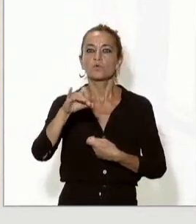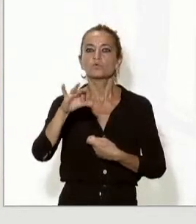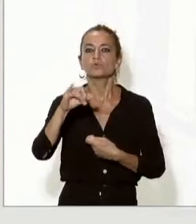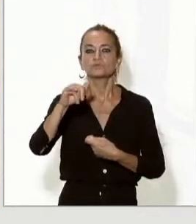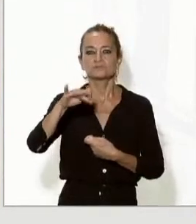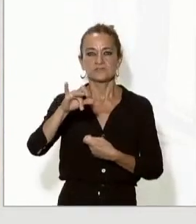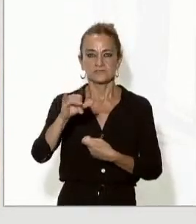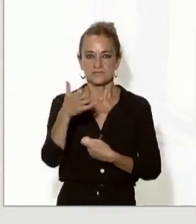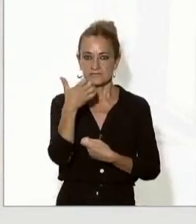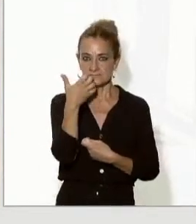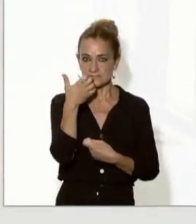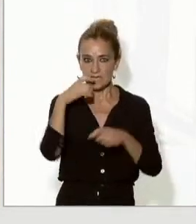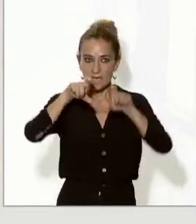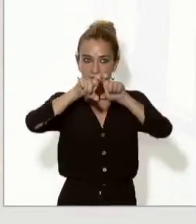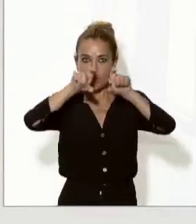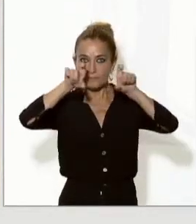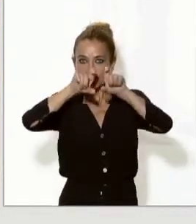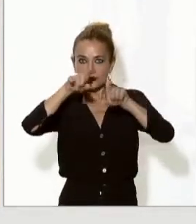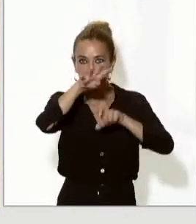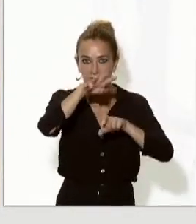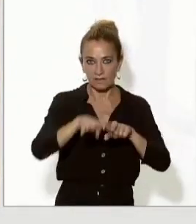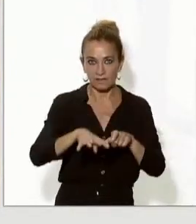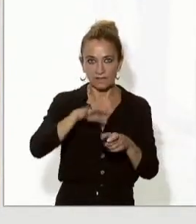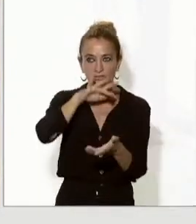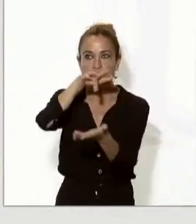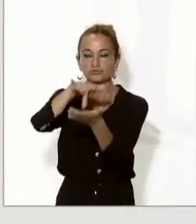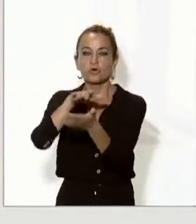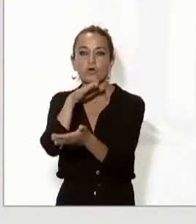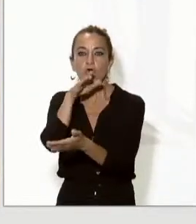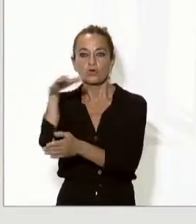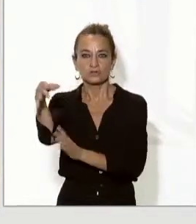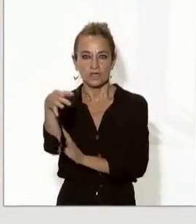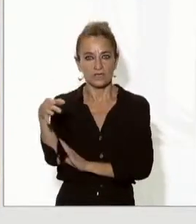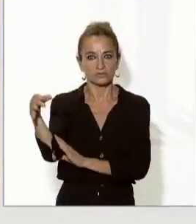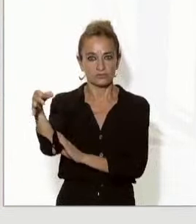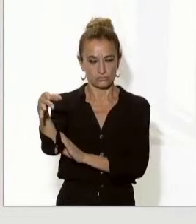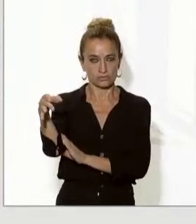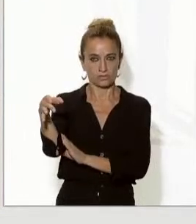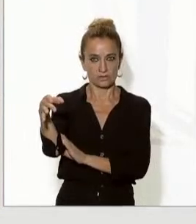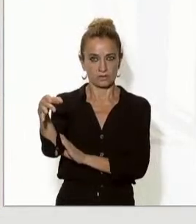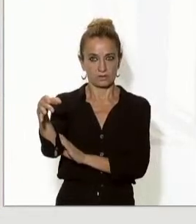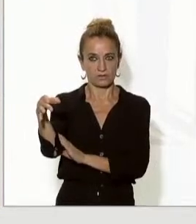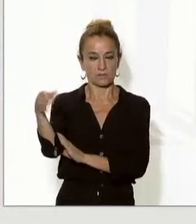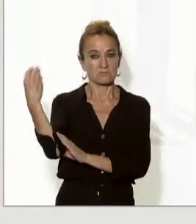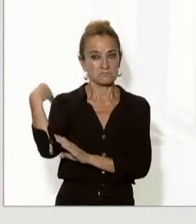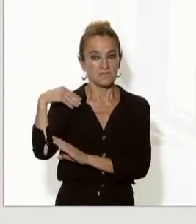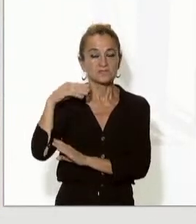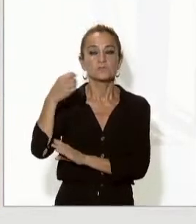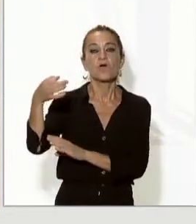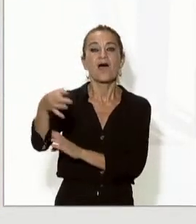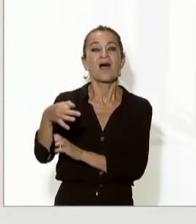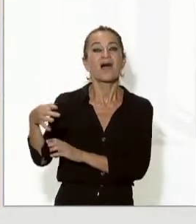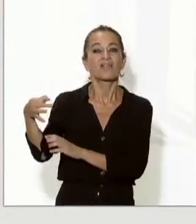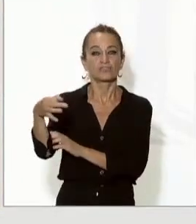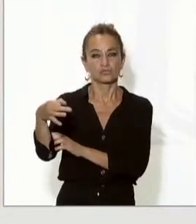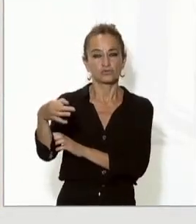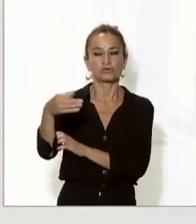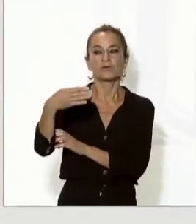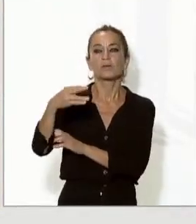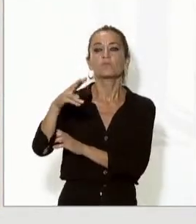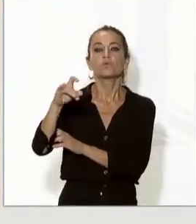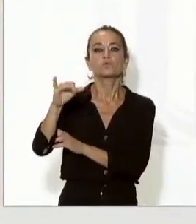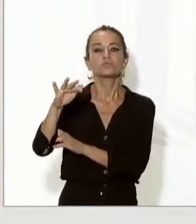que estan establertes a Andorra o que s'hi volen establir tenen l'acompanyament d'Andorra Business i les empreses